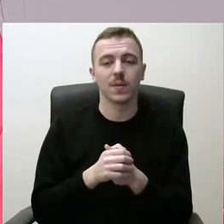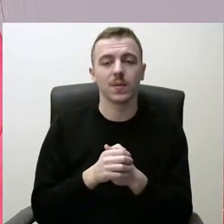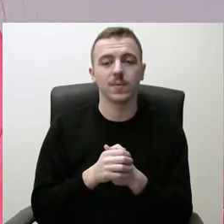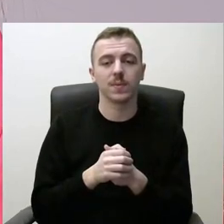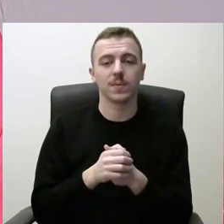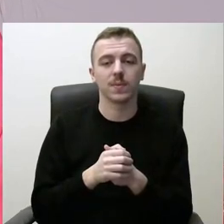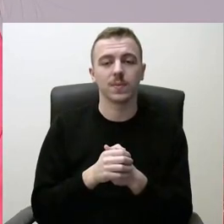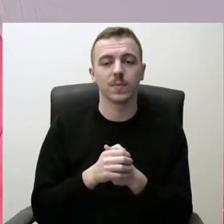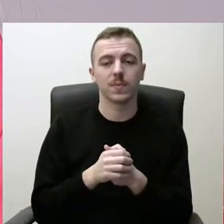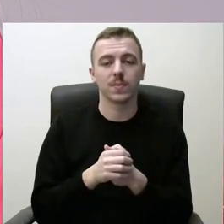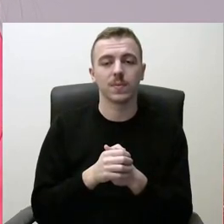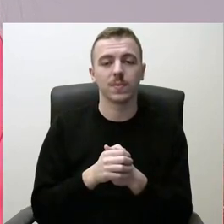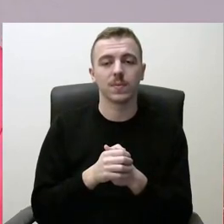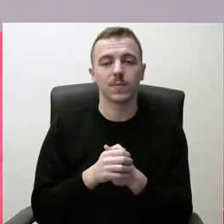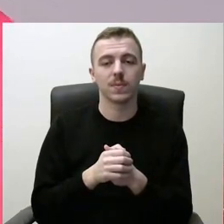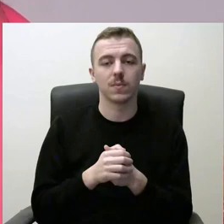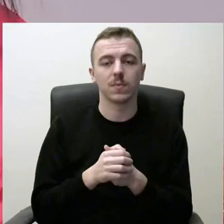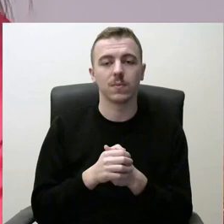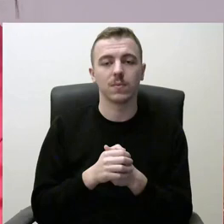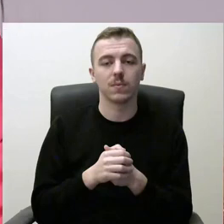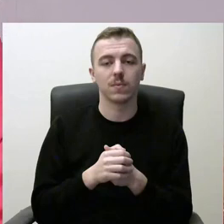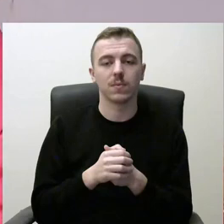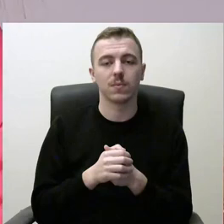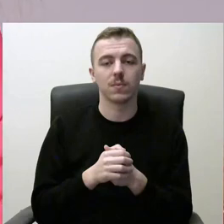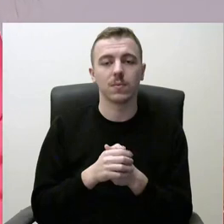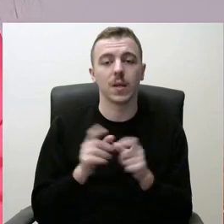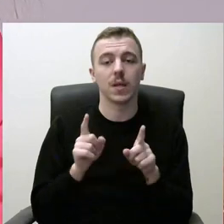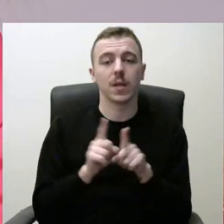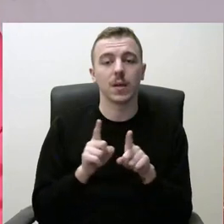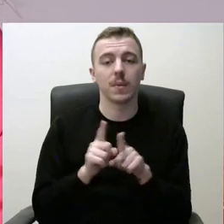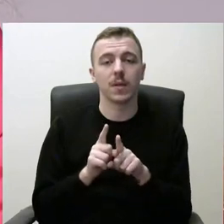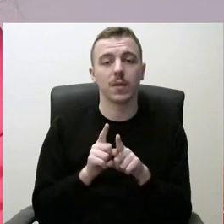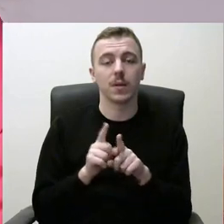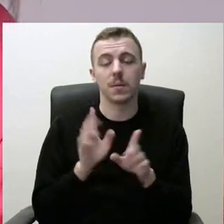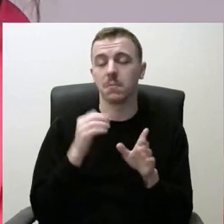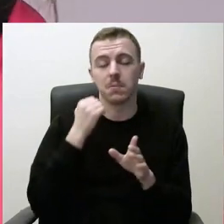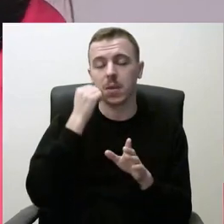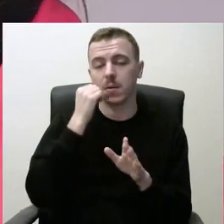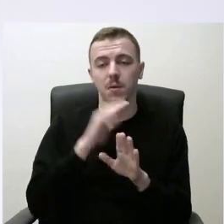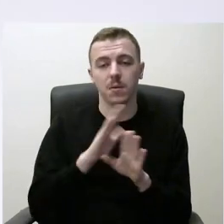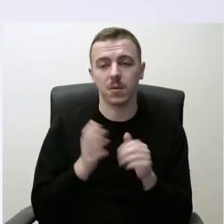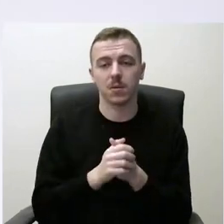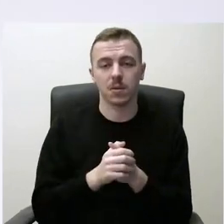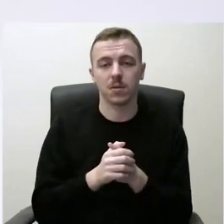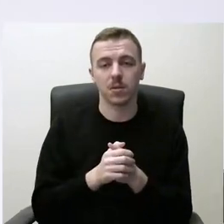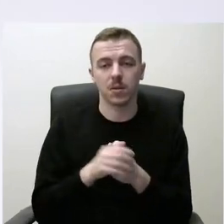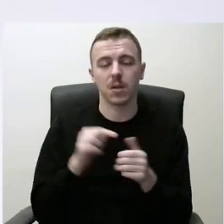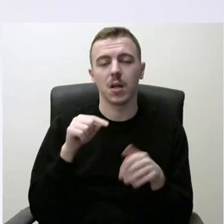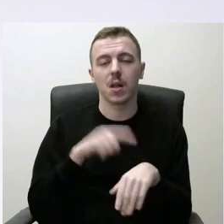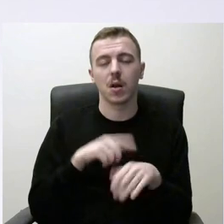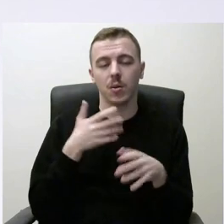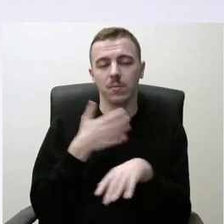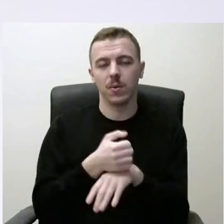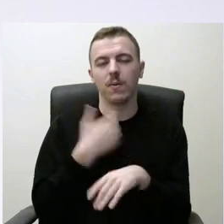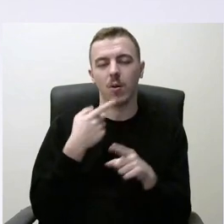dabar... Dėkuoju, galite šiek tiek laiko staupyti, aš po to jums